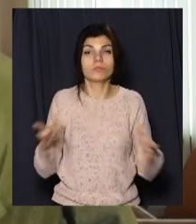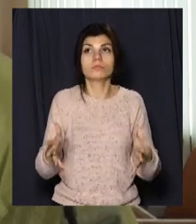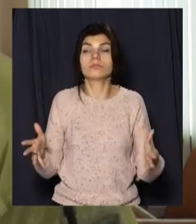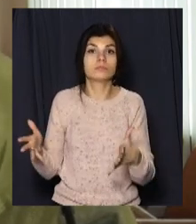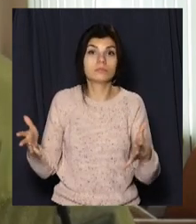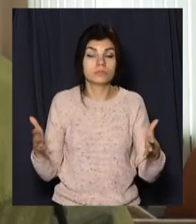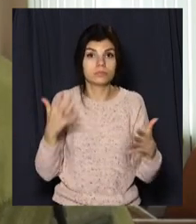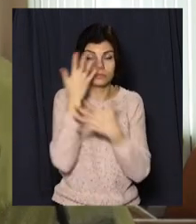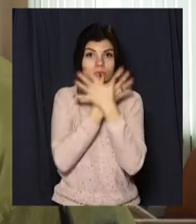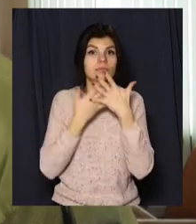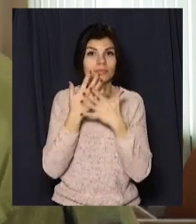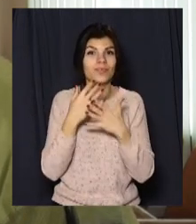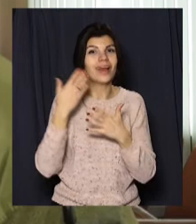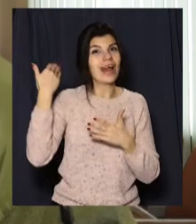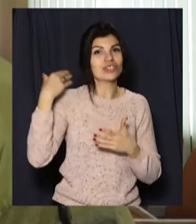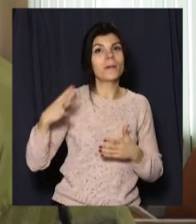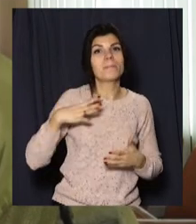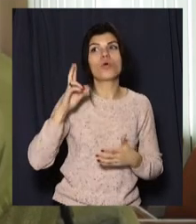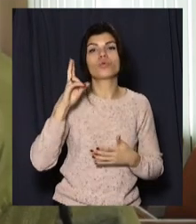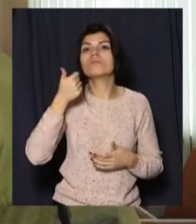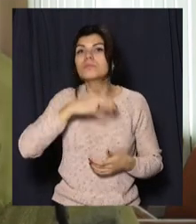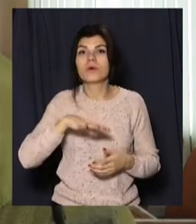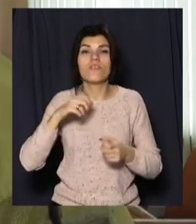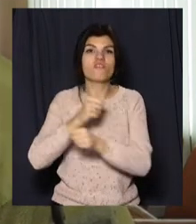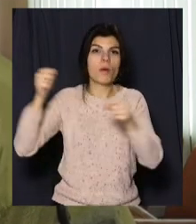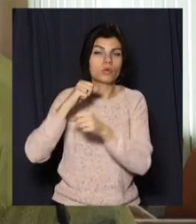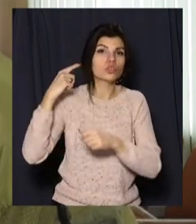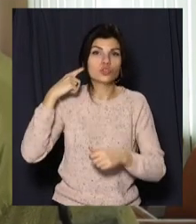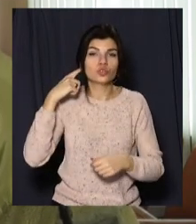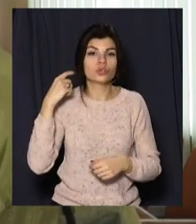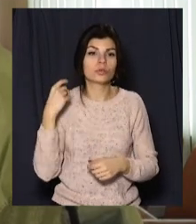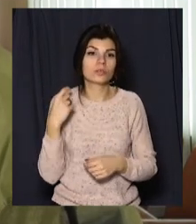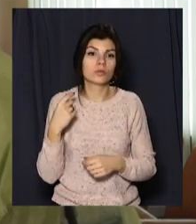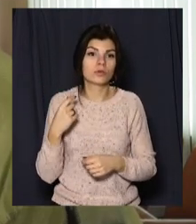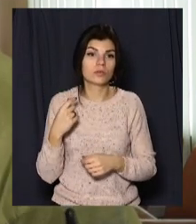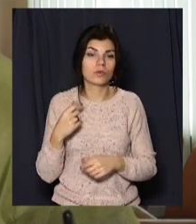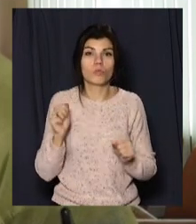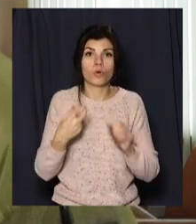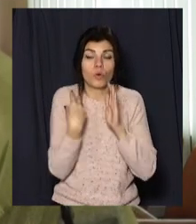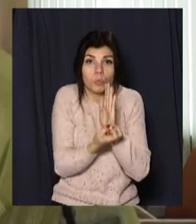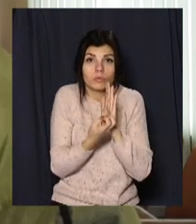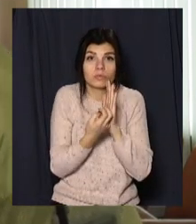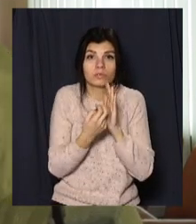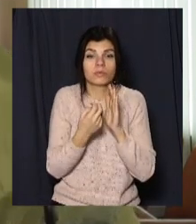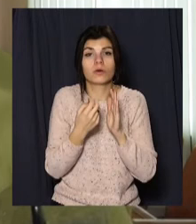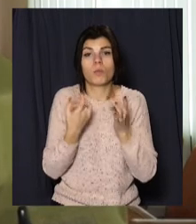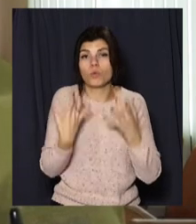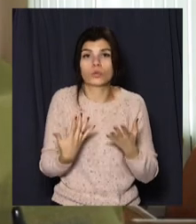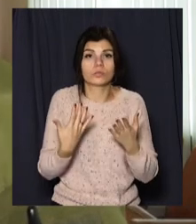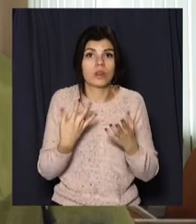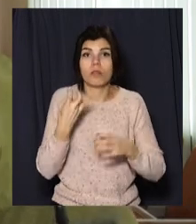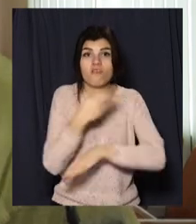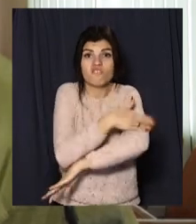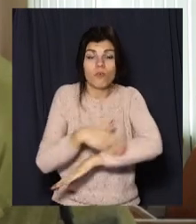в просторі. Це дуже в такій ситуації, коли чують люди вибухи, вони навіть можуть ховатися на